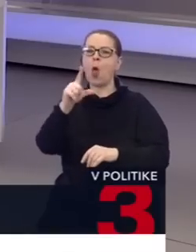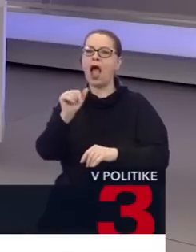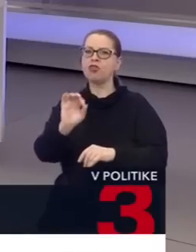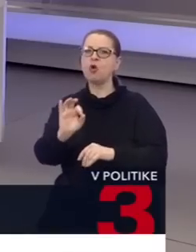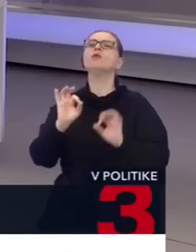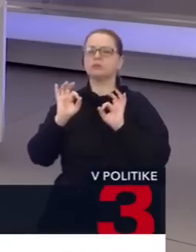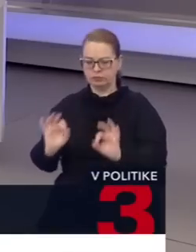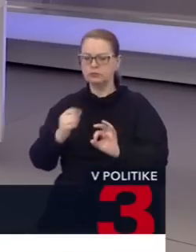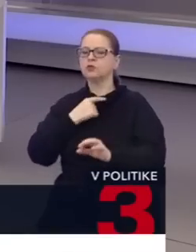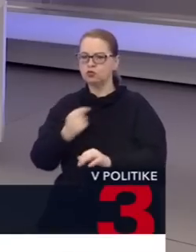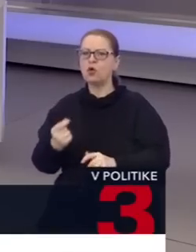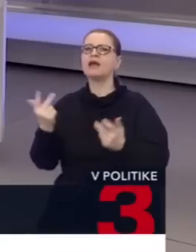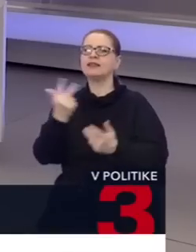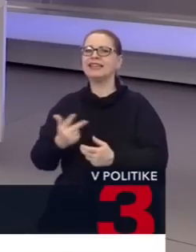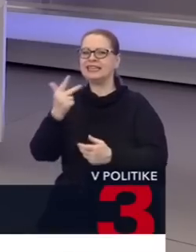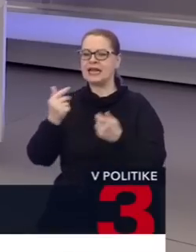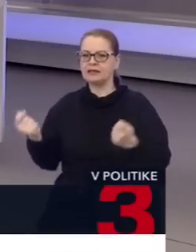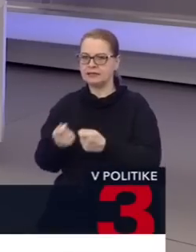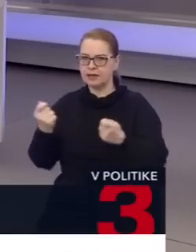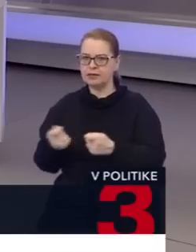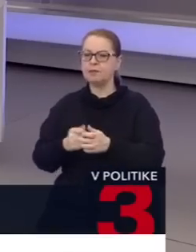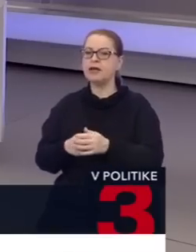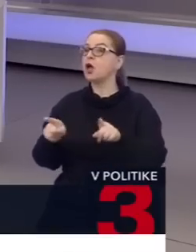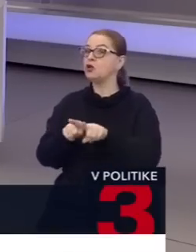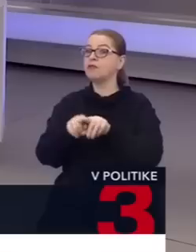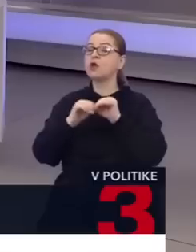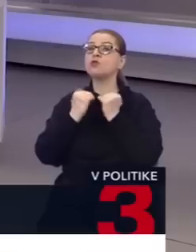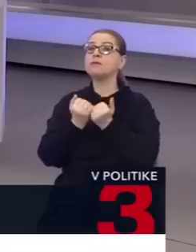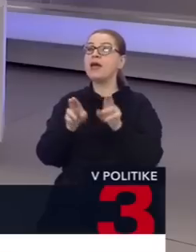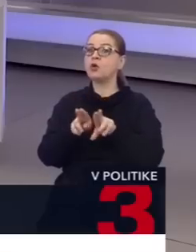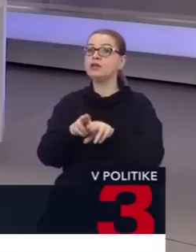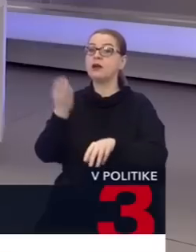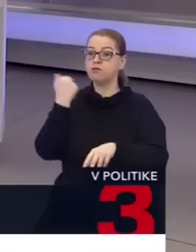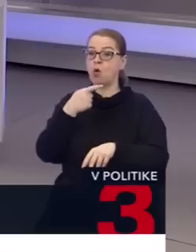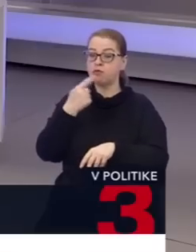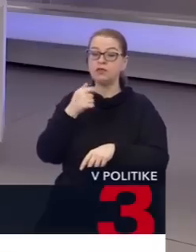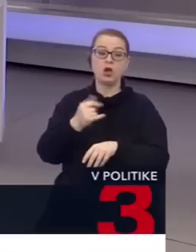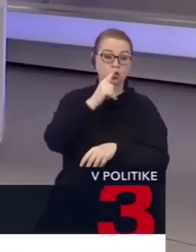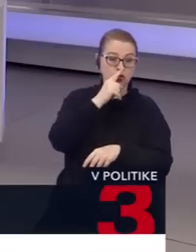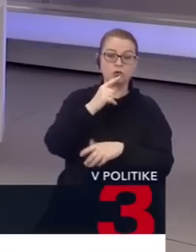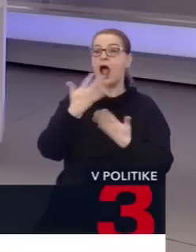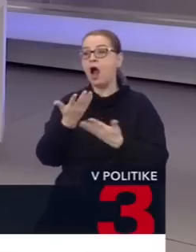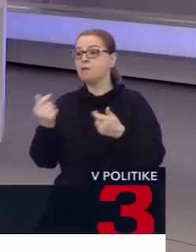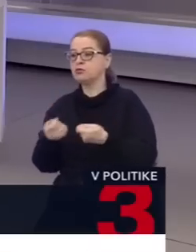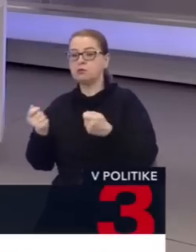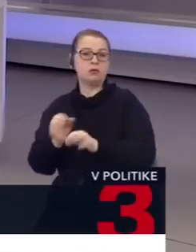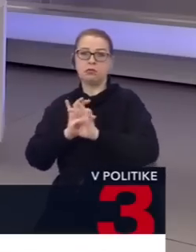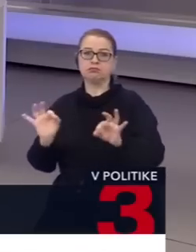na 30. september. A takisto Zmerodina vlastne povedala, že aj jún, aj september je pre nich OK.